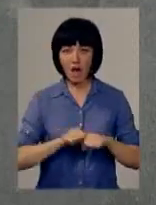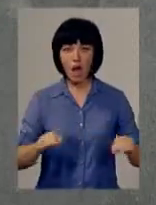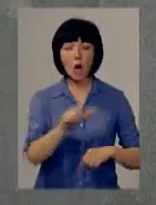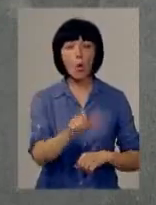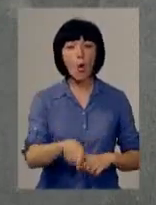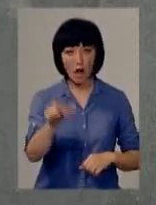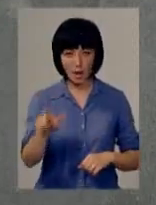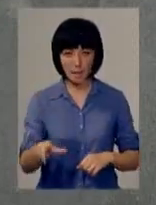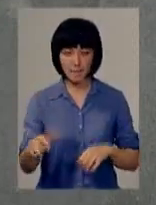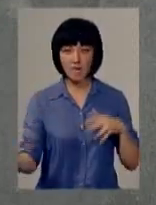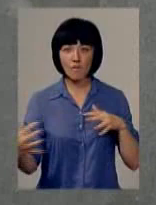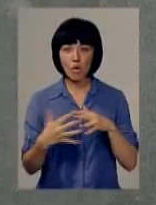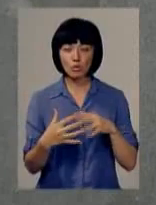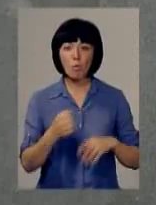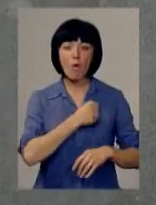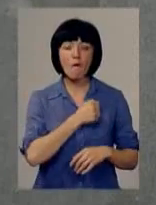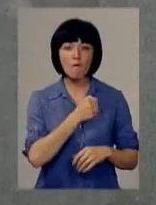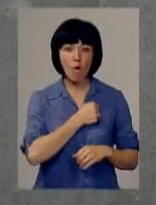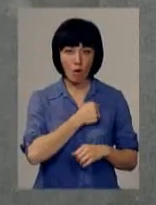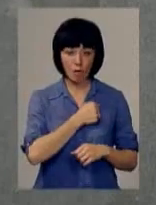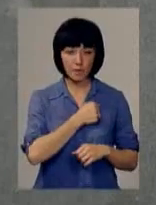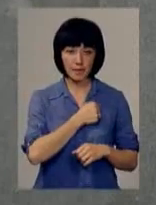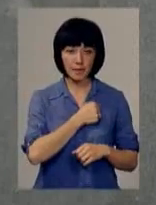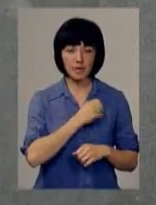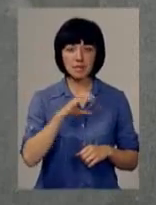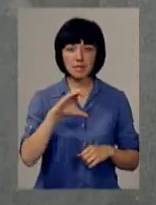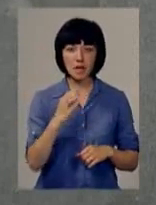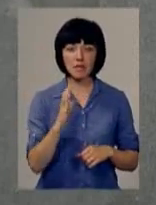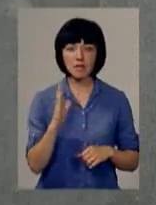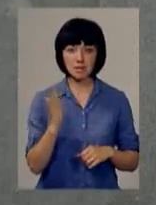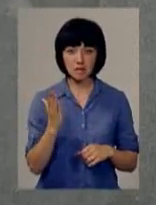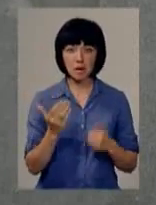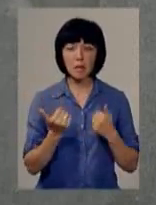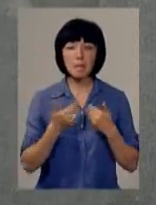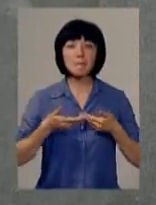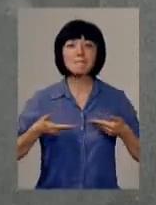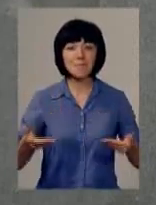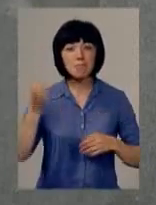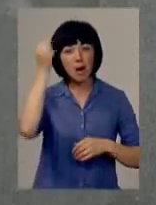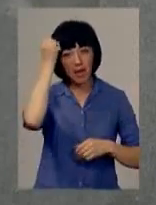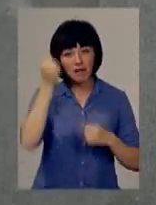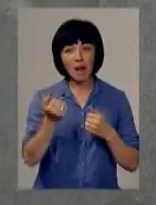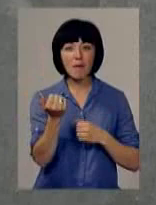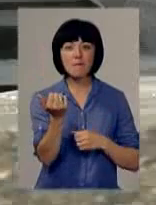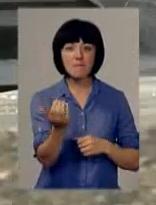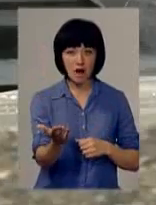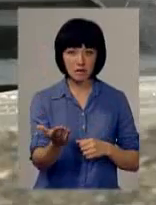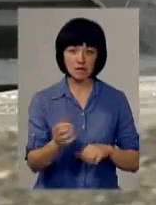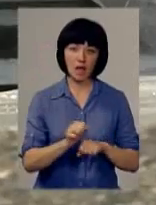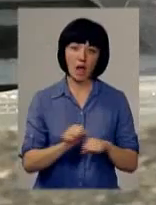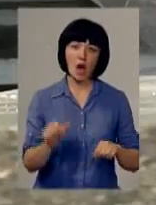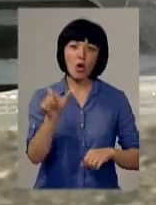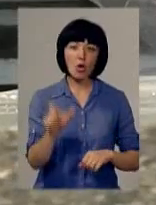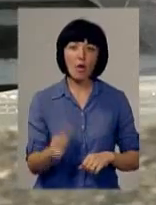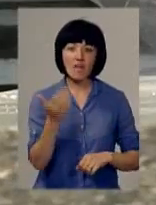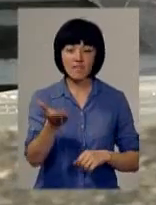фронту бойового. Сергій Васильович, ми пам'ятаємо вас. Герої